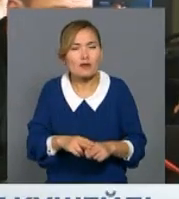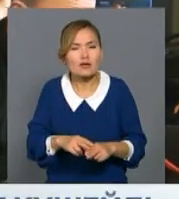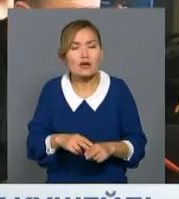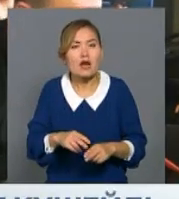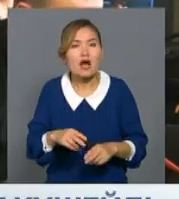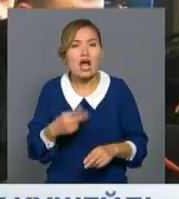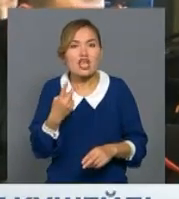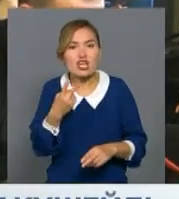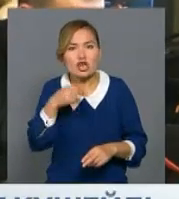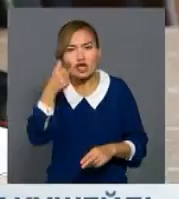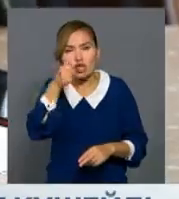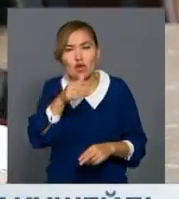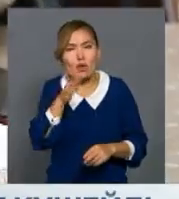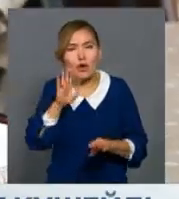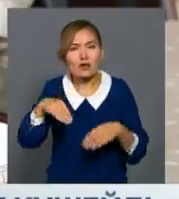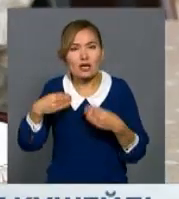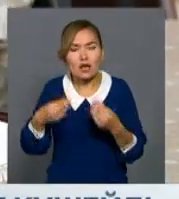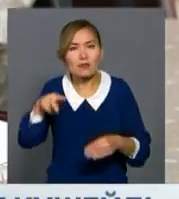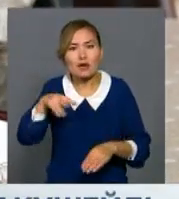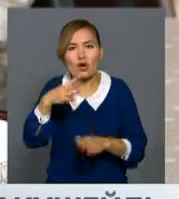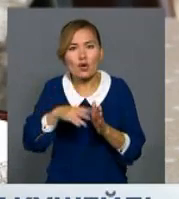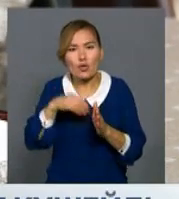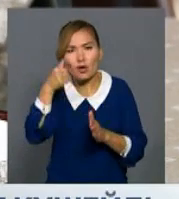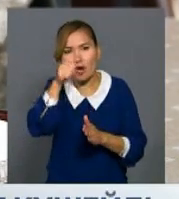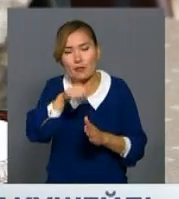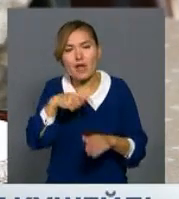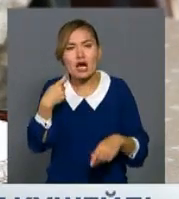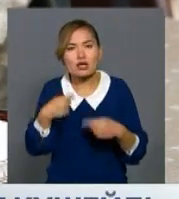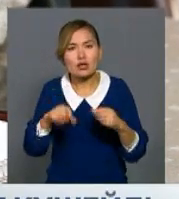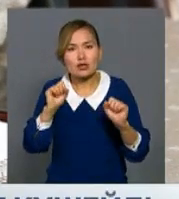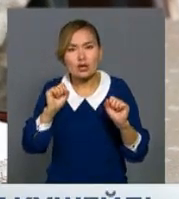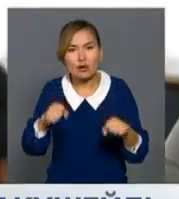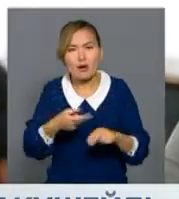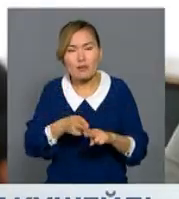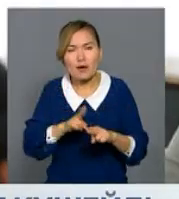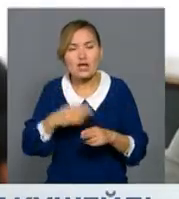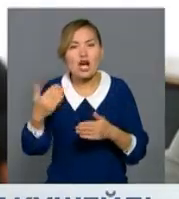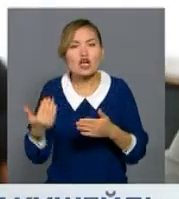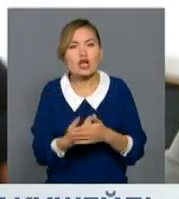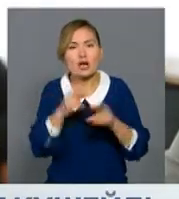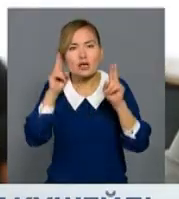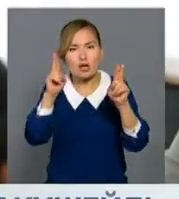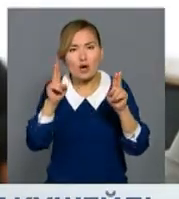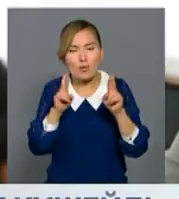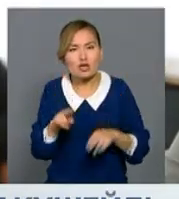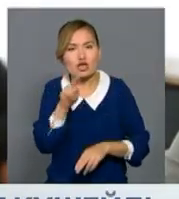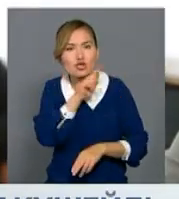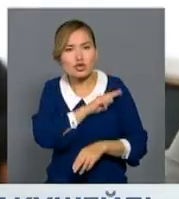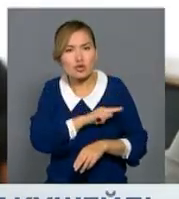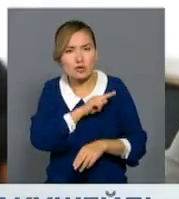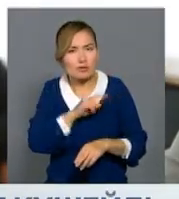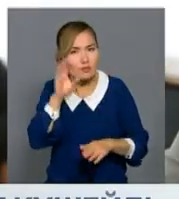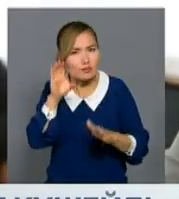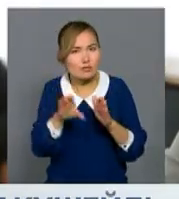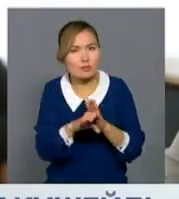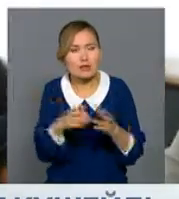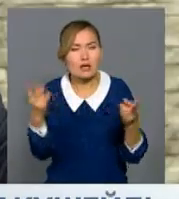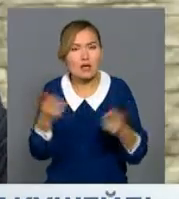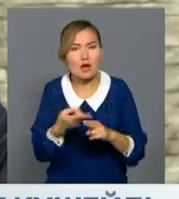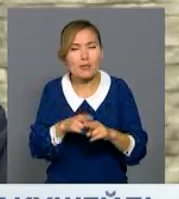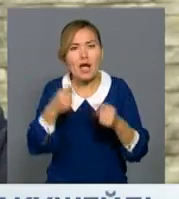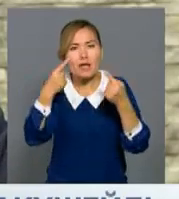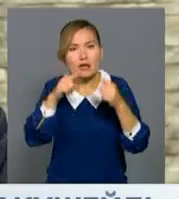берілді. Олар өз өнімін 2019 жылға дейін саудалай алады. Одан кейін жаңа ереже бойынша жұмыс істеп келген кәсіп